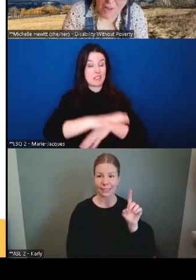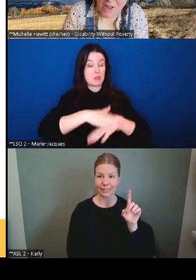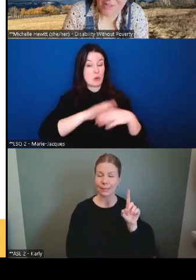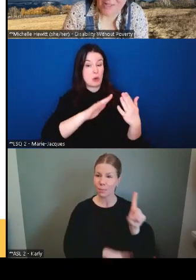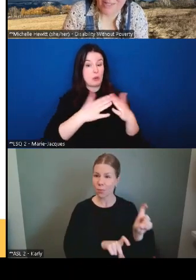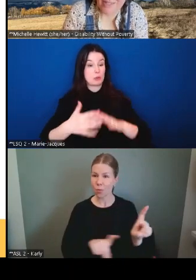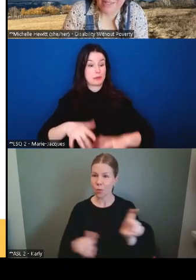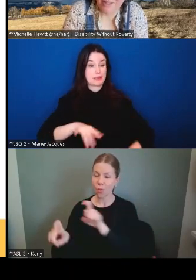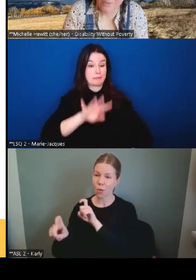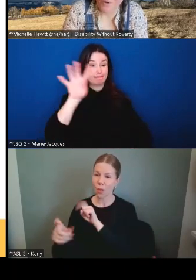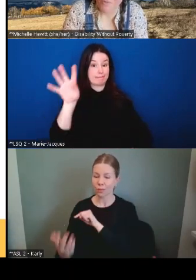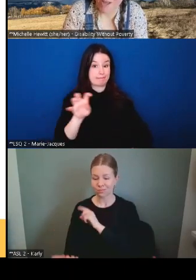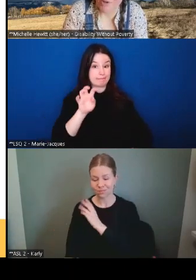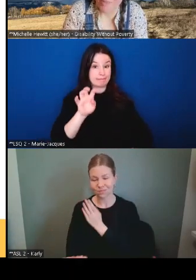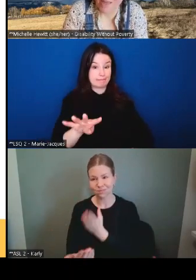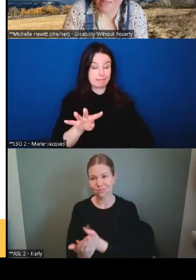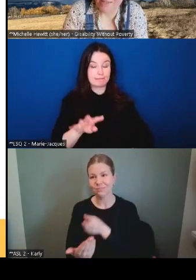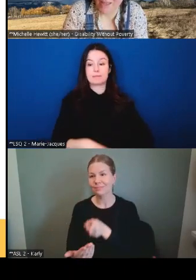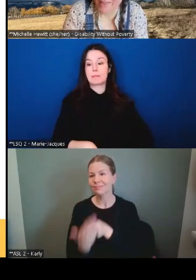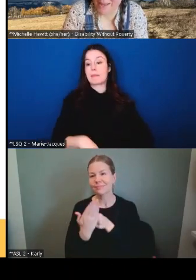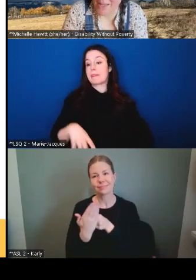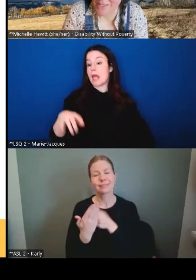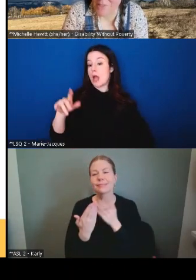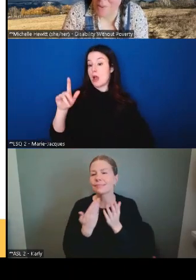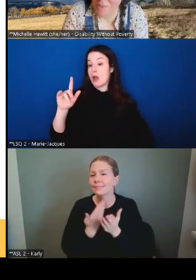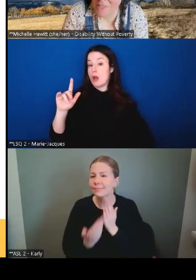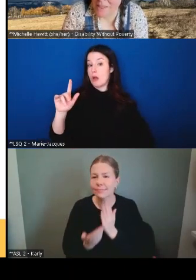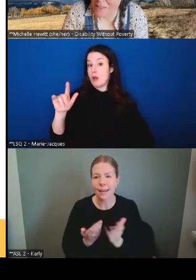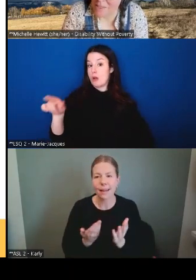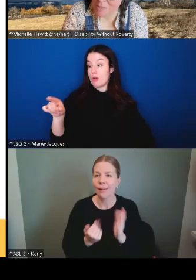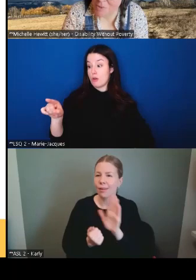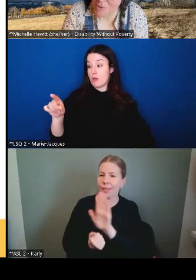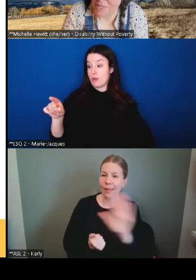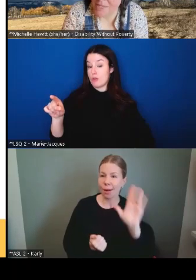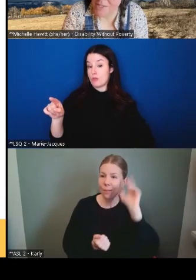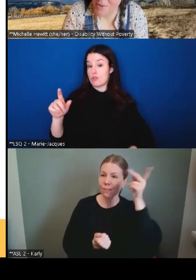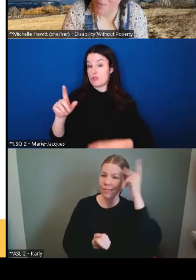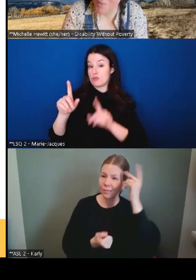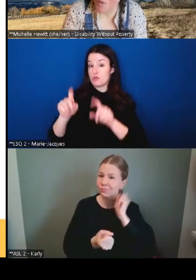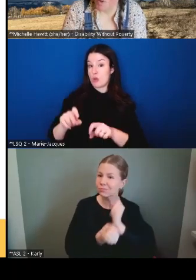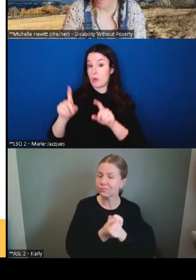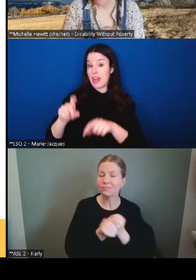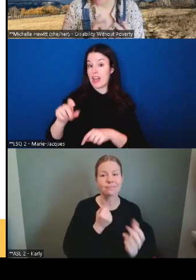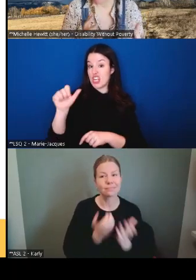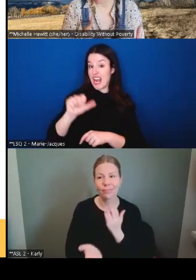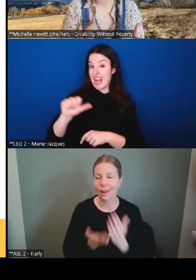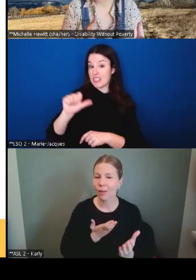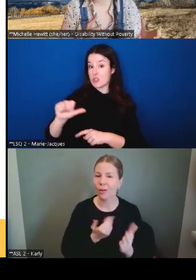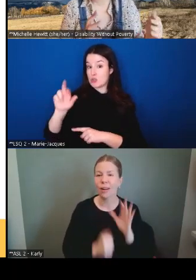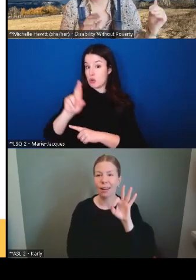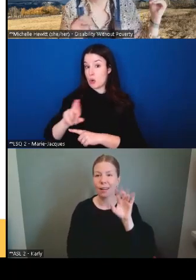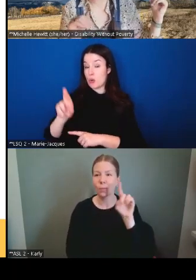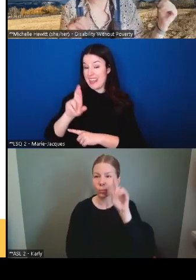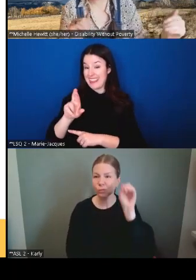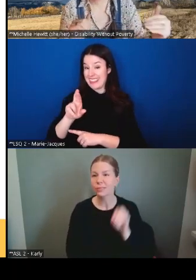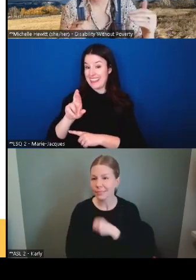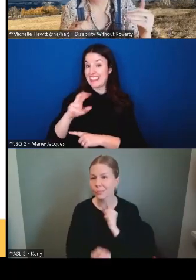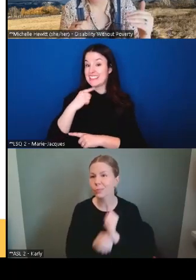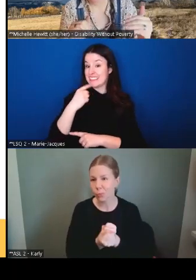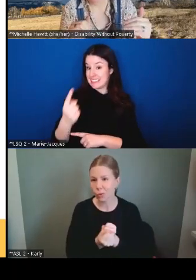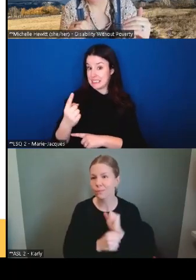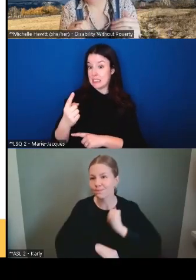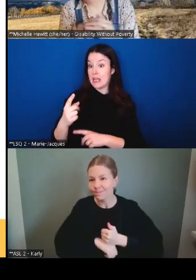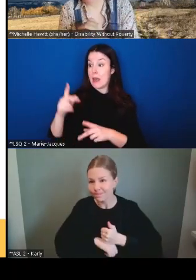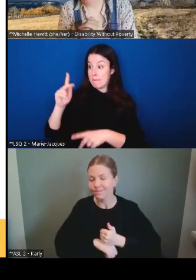Notre sondage Angus Reid a démontré que les personnes qui ont